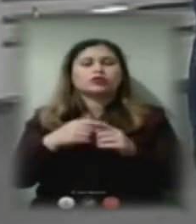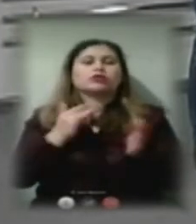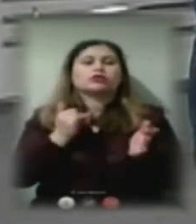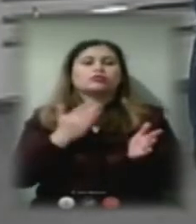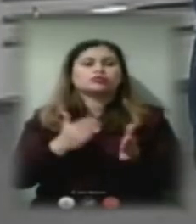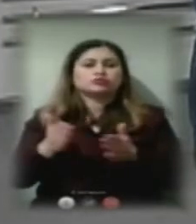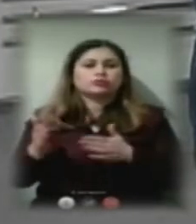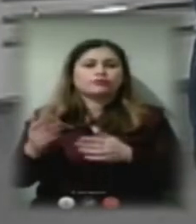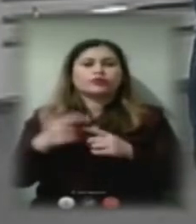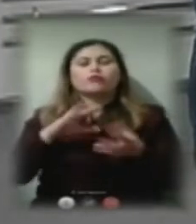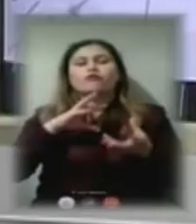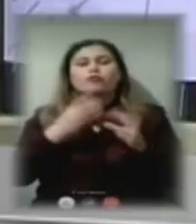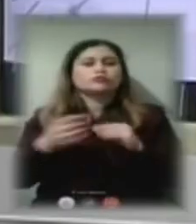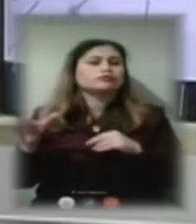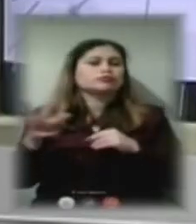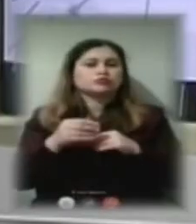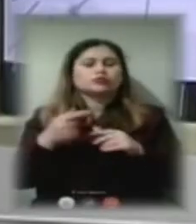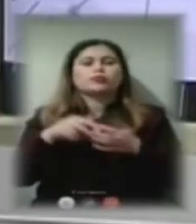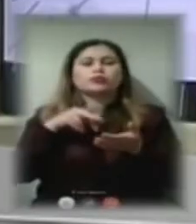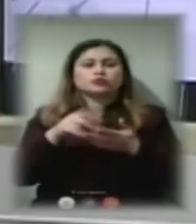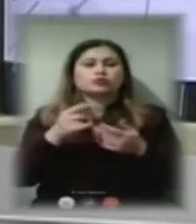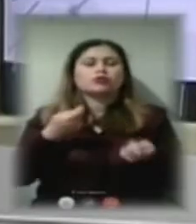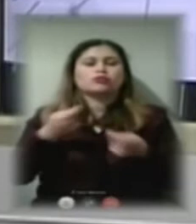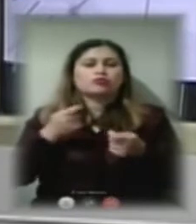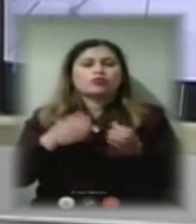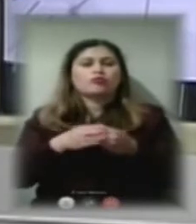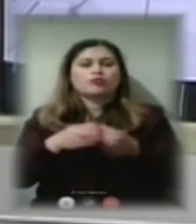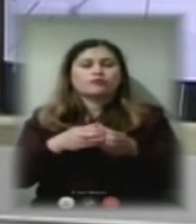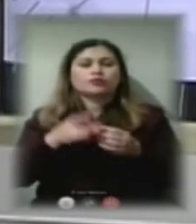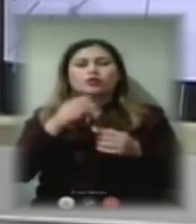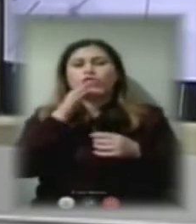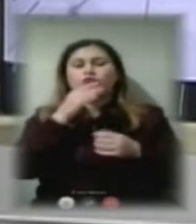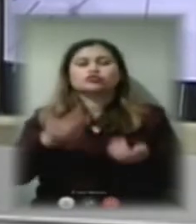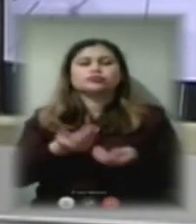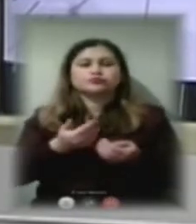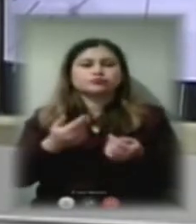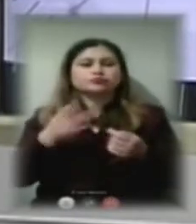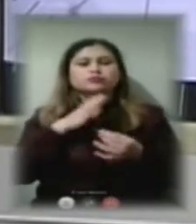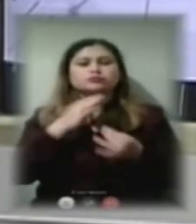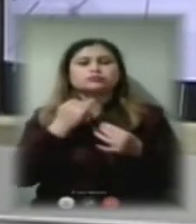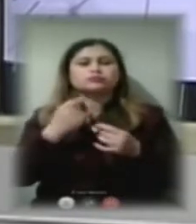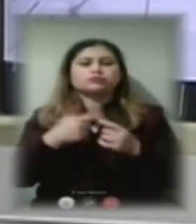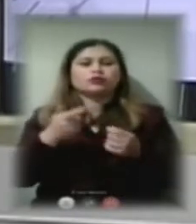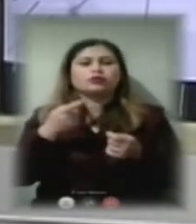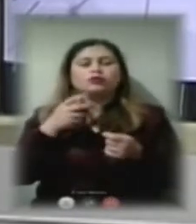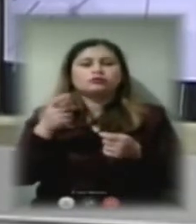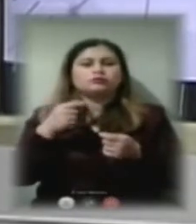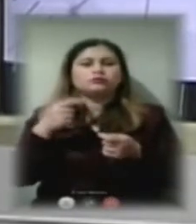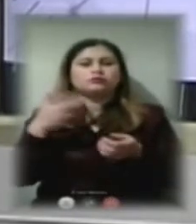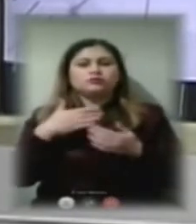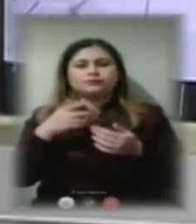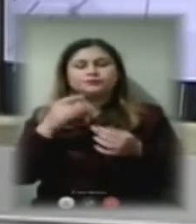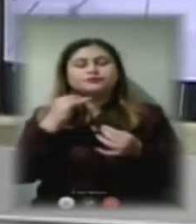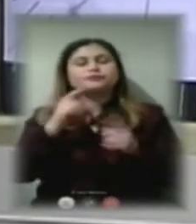Все решта пішла в керуючі компанії. Як тільки жителі почали спілкуватися з керівниками оцих приватних керуючих компаній,